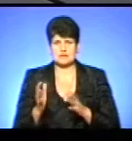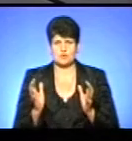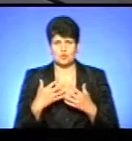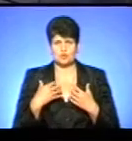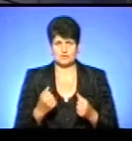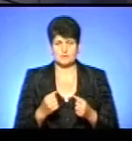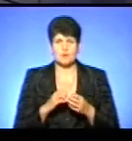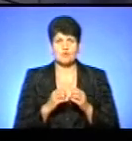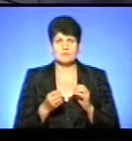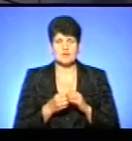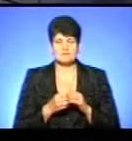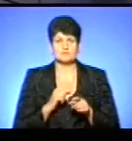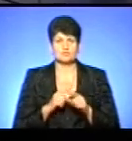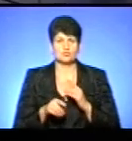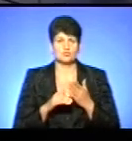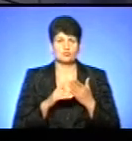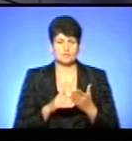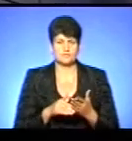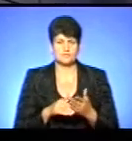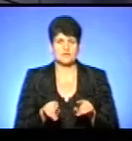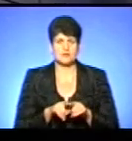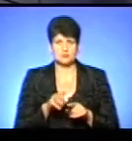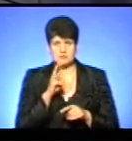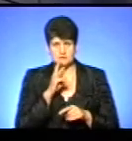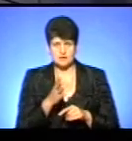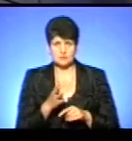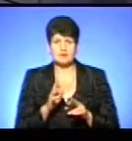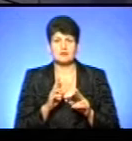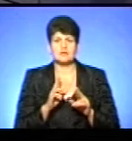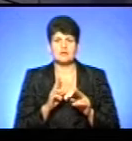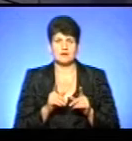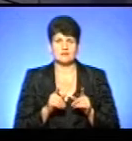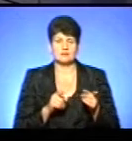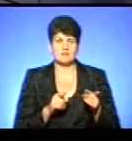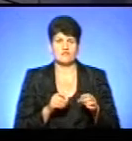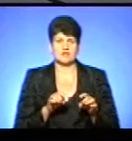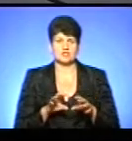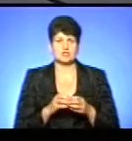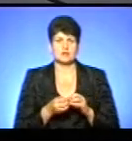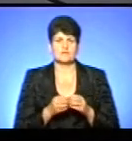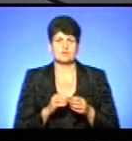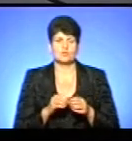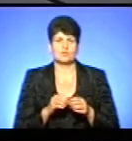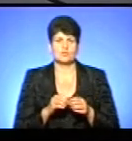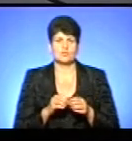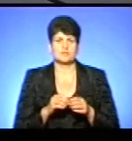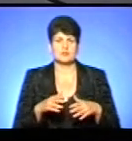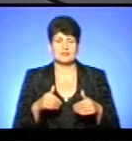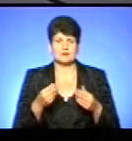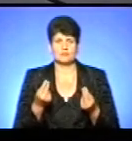здоров'я. Проблема з екстреною медичною допомогою, також заробітною платнею. Яким чином вирішити там проблему? Ми додаємо